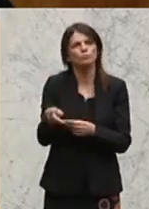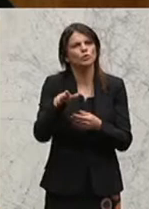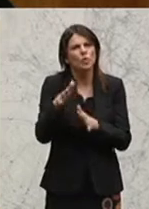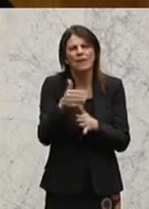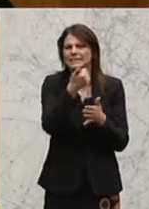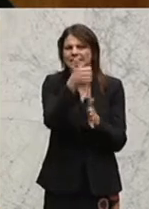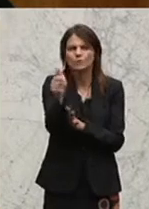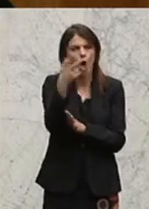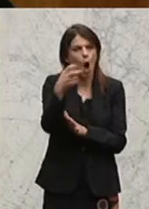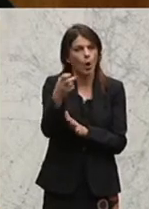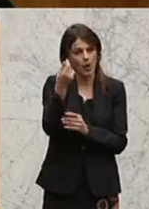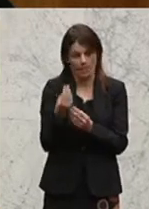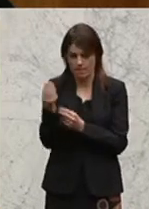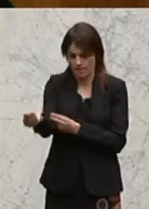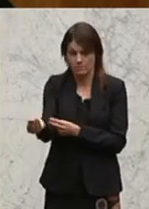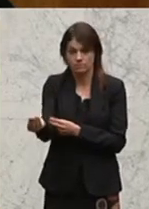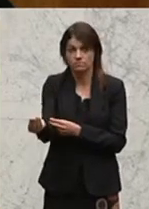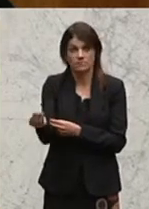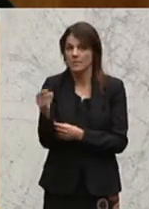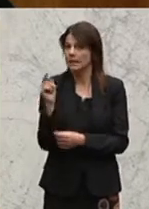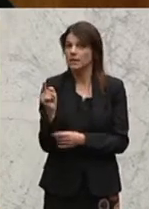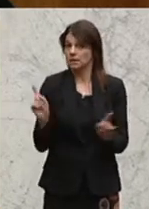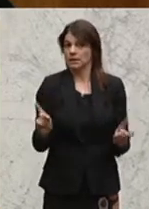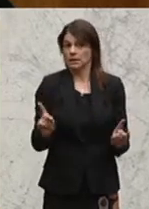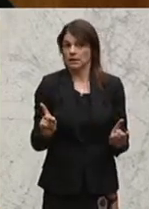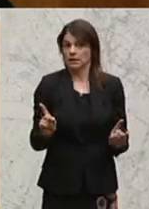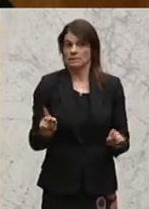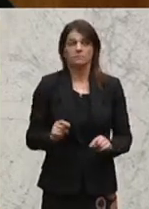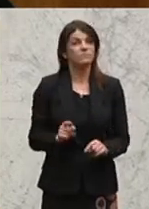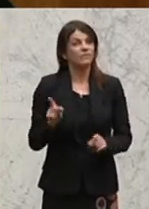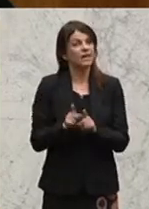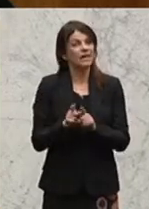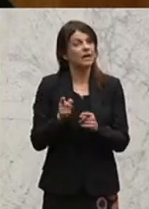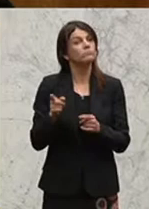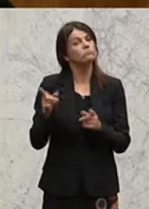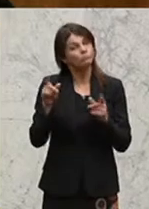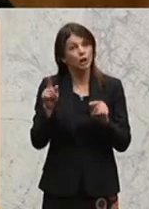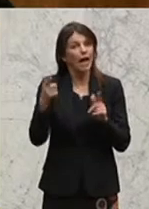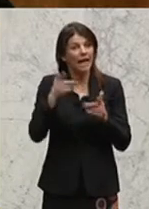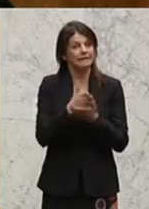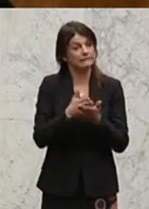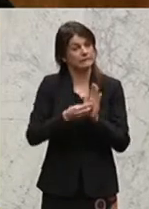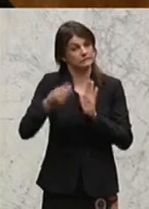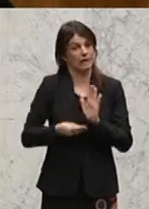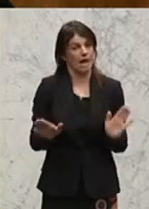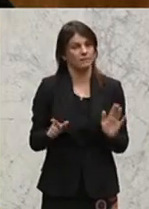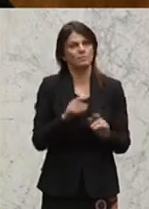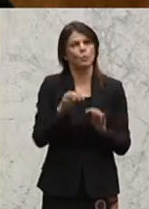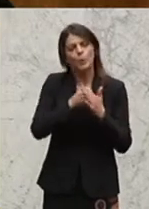ca. 600 Euro, auch keinesfalls heißt, dass das ein Dienstverhältnis ist, sondern diese